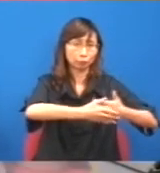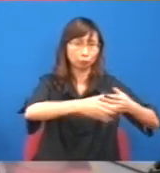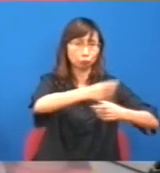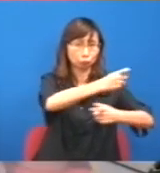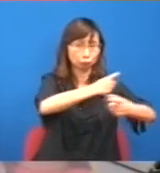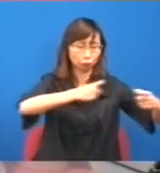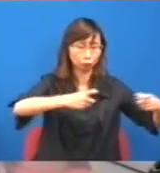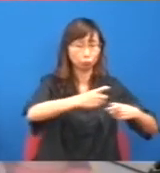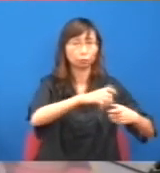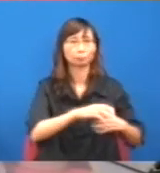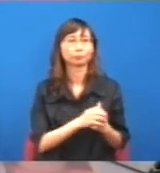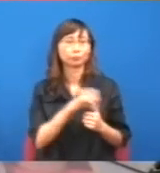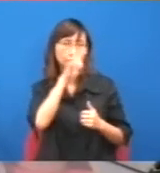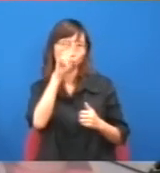地方,